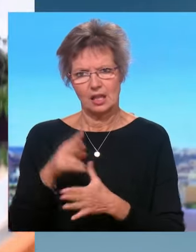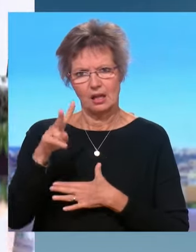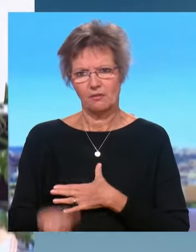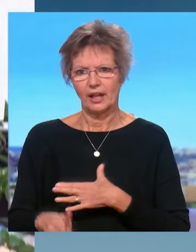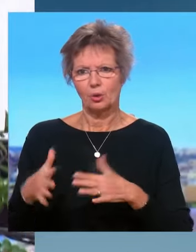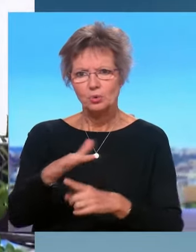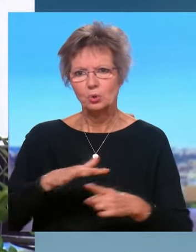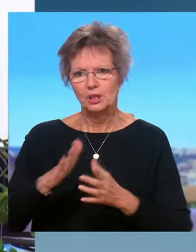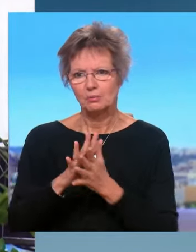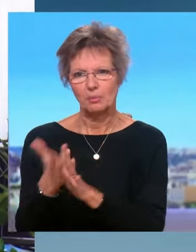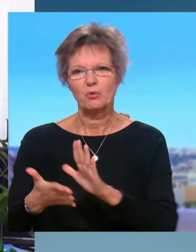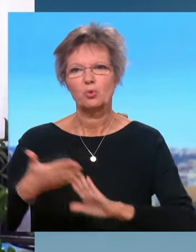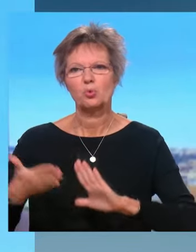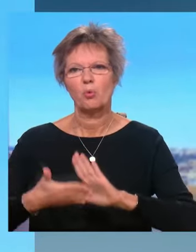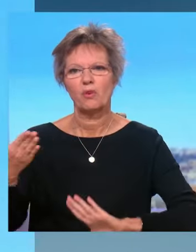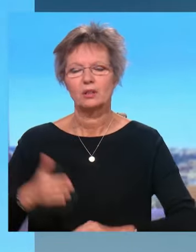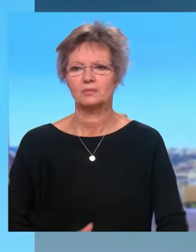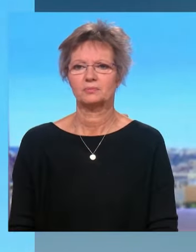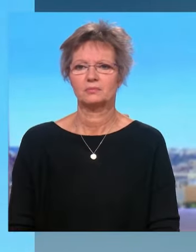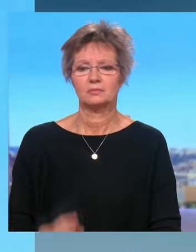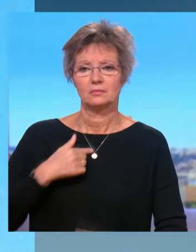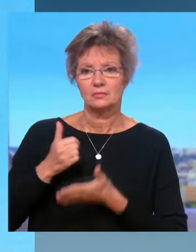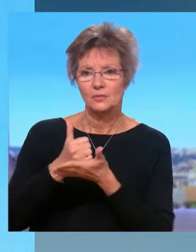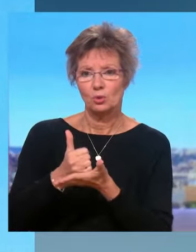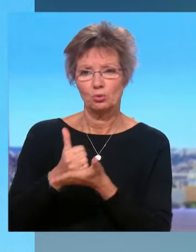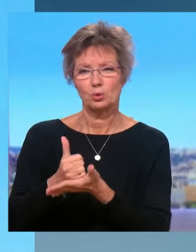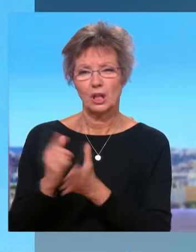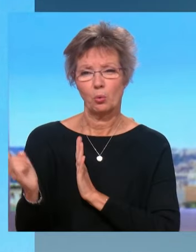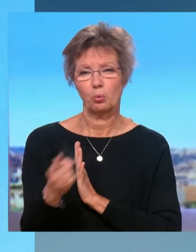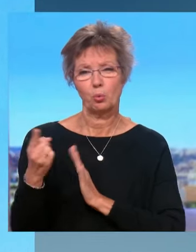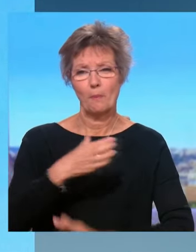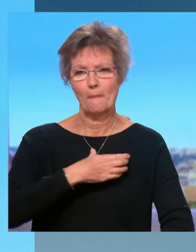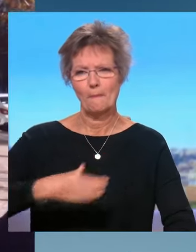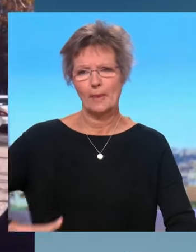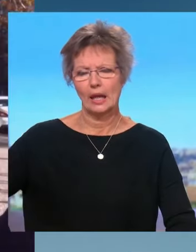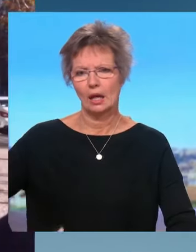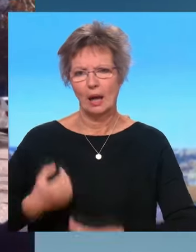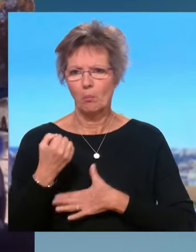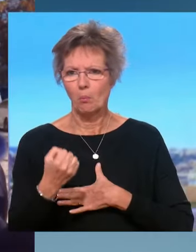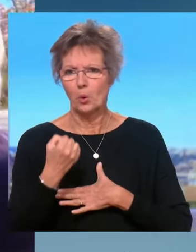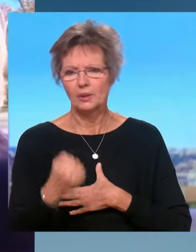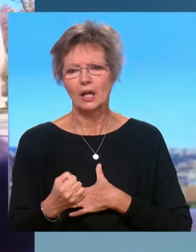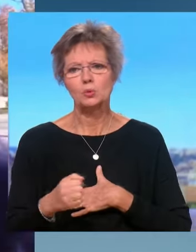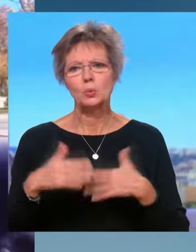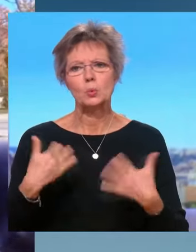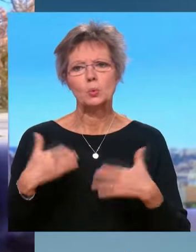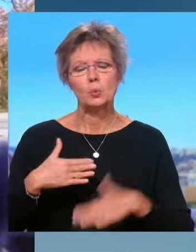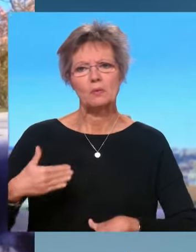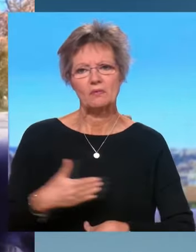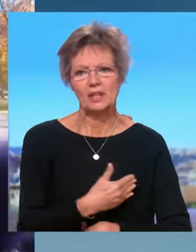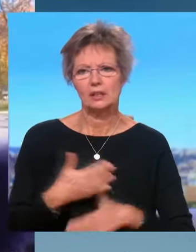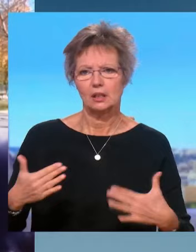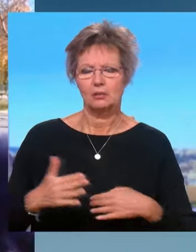d'un ensauvagement de la société ? Ce que je dis,'est que moi je soutiens tous les élus qui font l'objet de menaces, qui font l'objet quelque part d